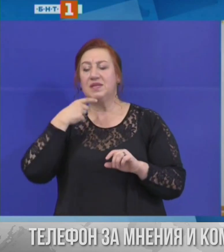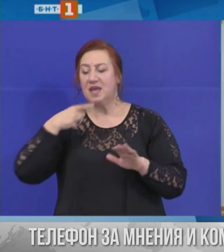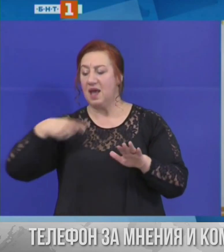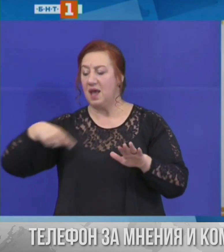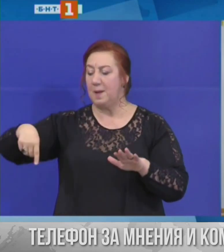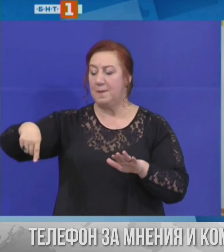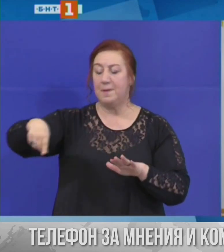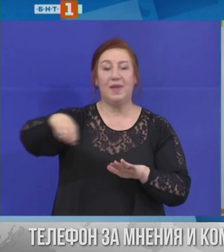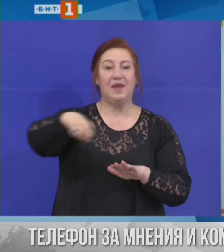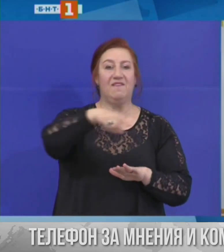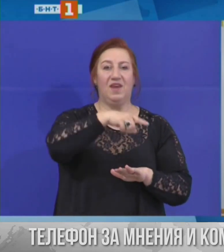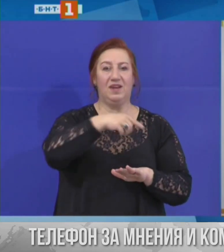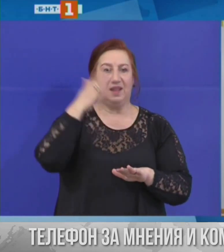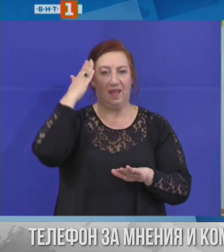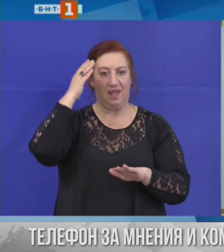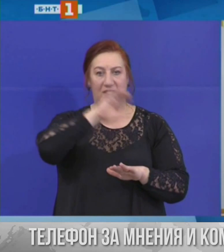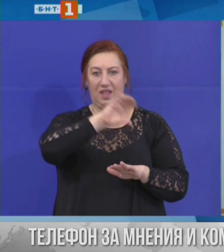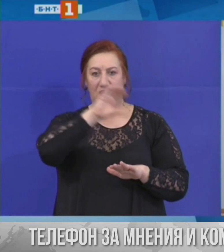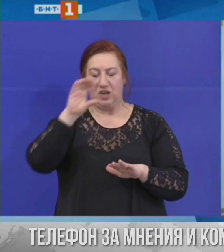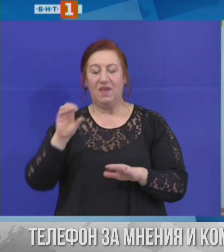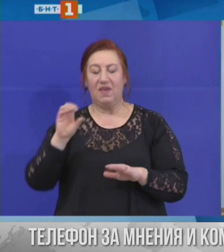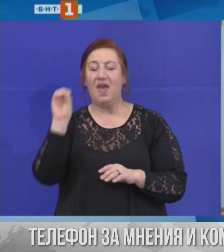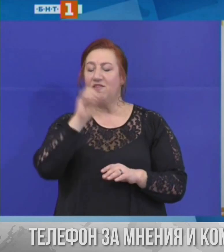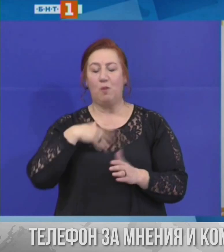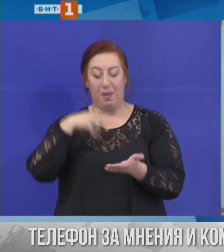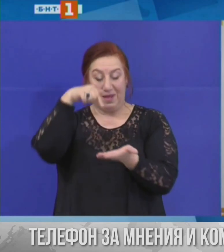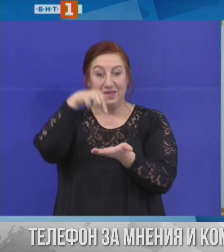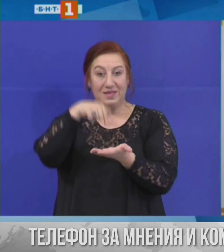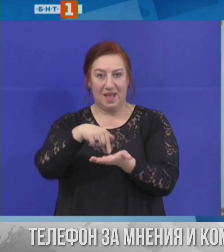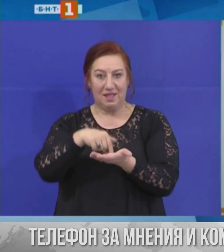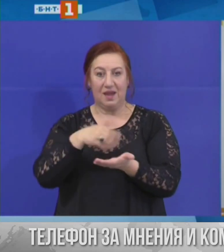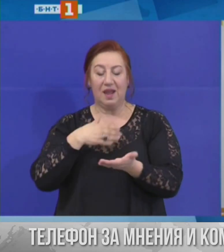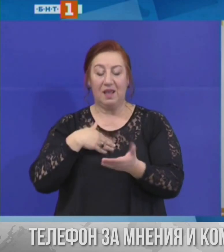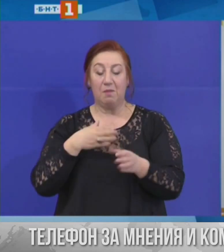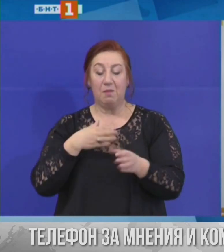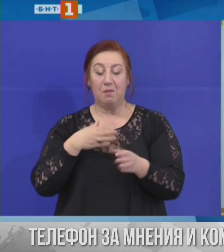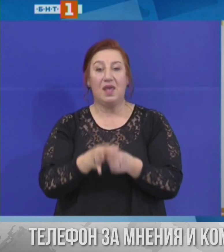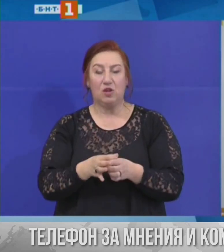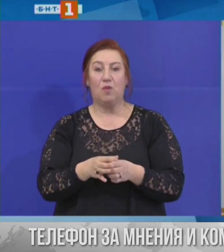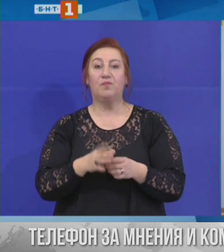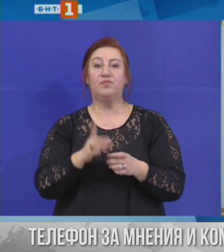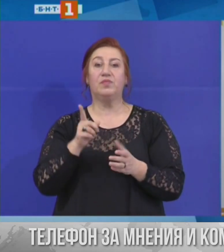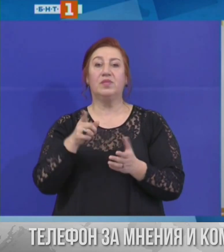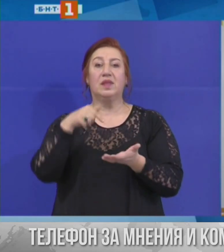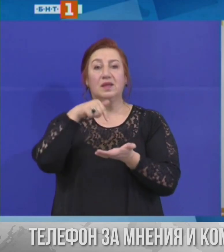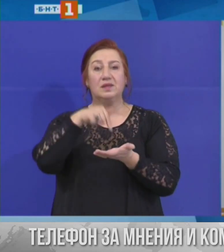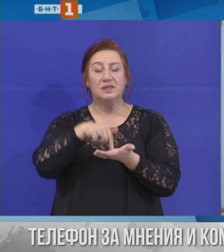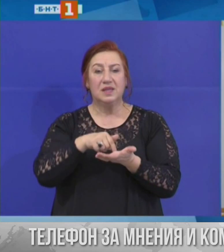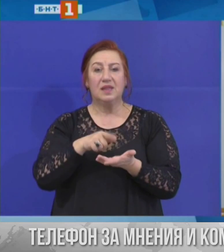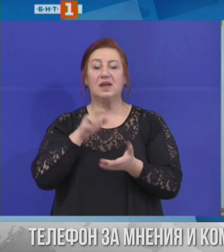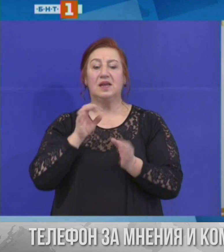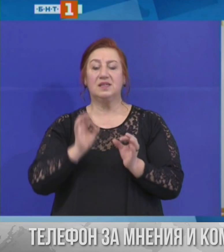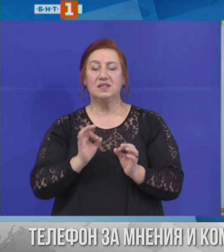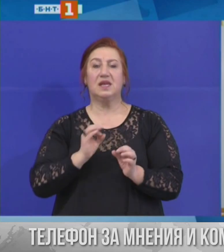Европа има център, има ядро, има и периферия. В центъра пазара функционира по-нормално,